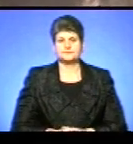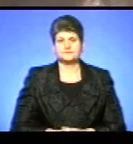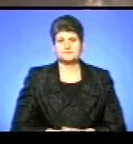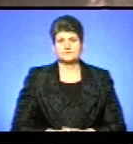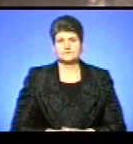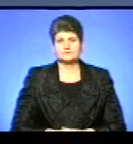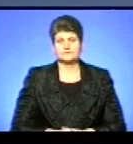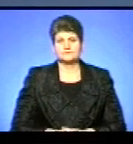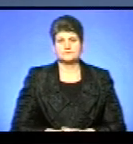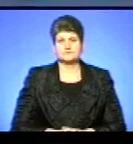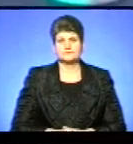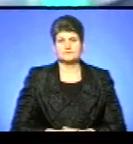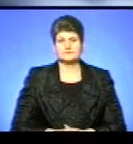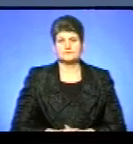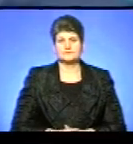новини.